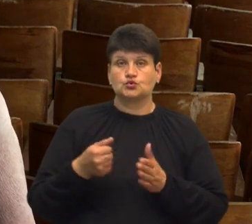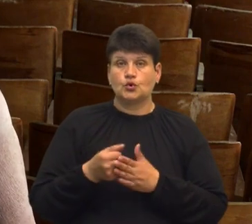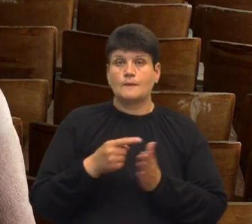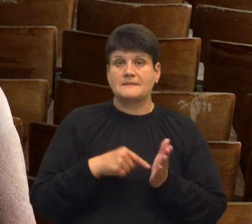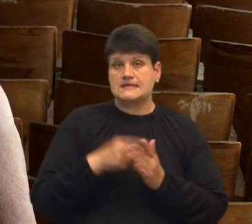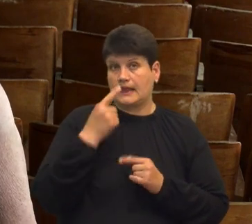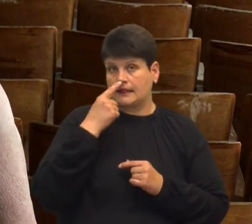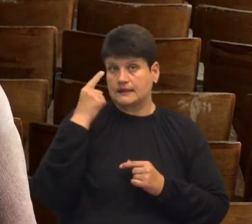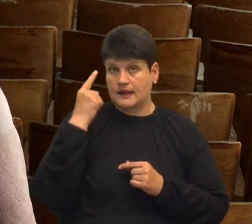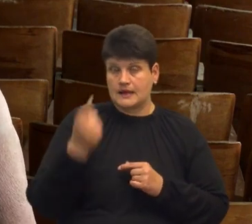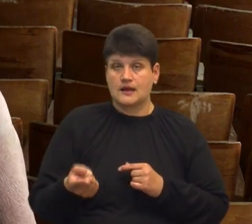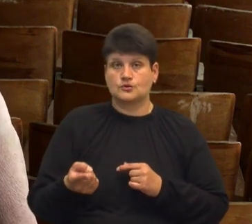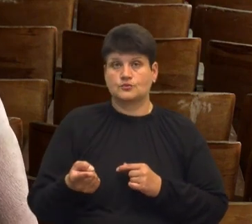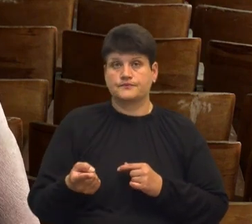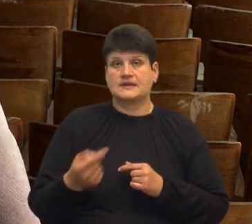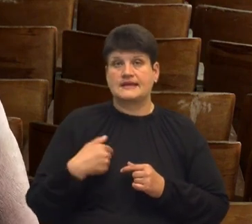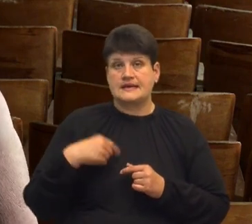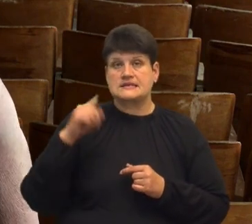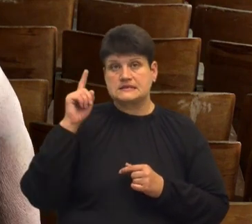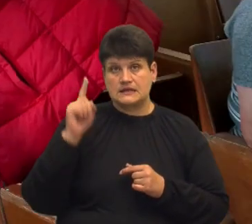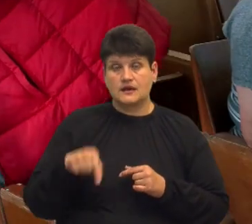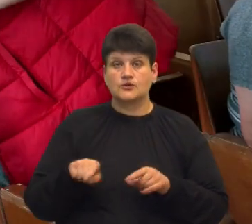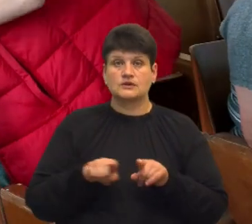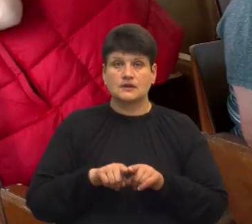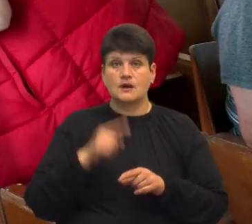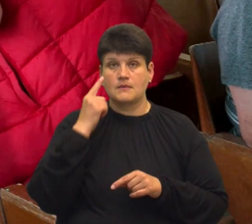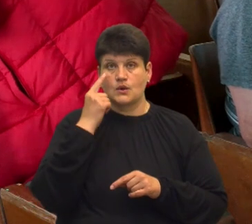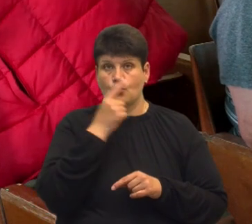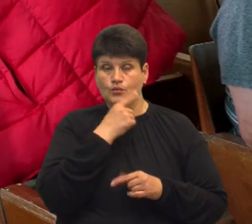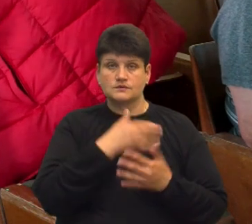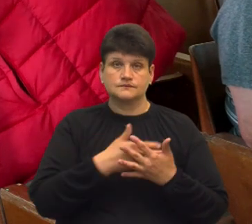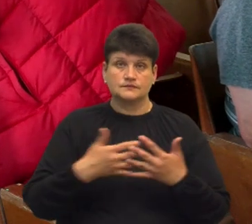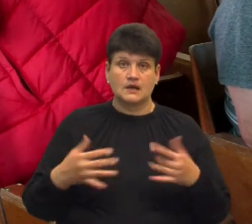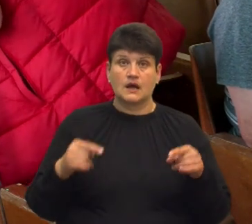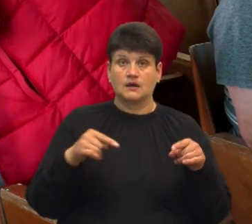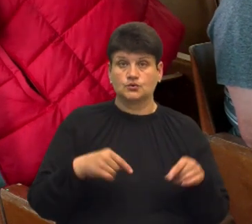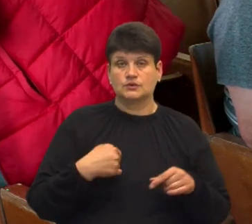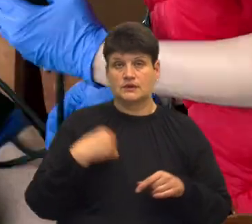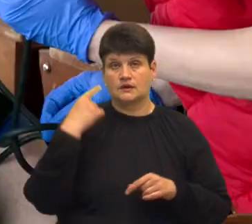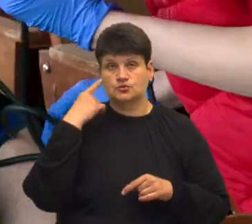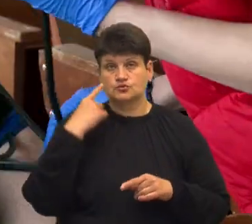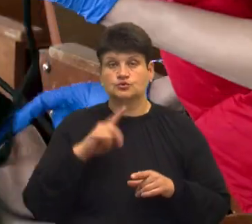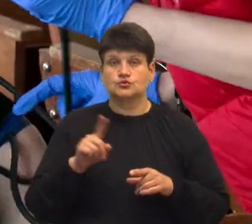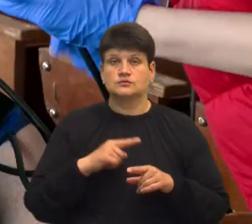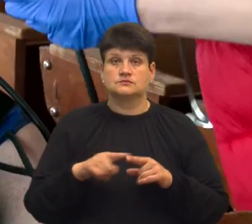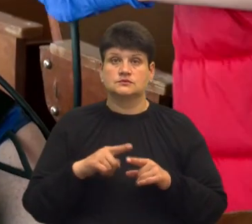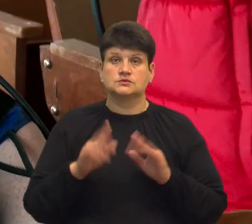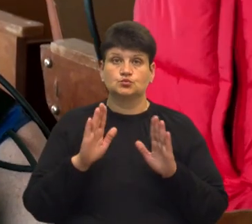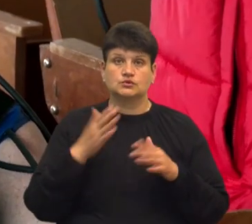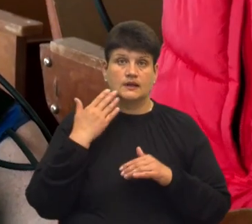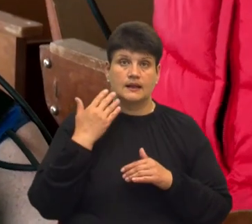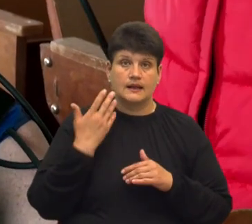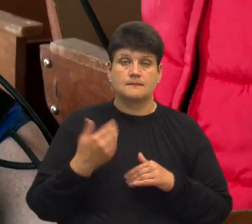далеко, і я знаю, і там так само очередні, а тут, я думаю, що все скоріше буде, легше буде. Ми